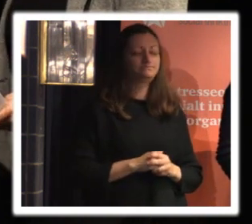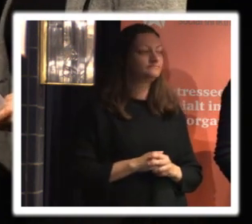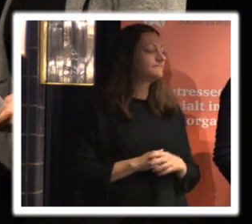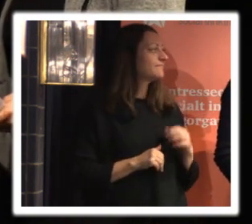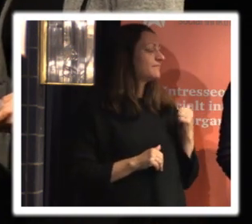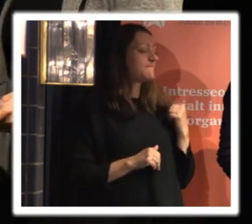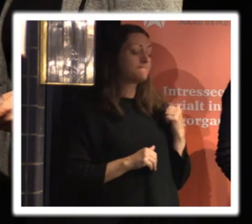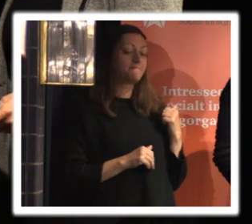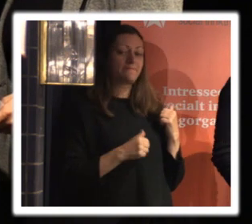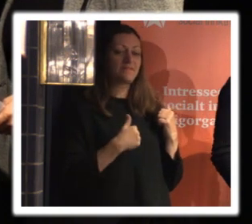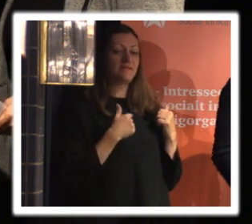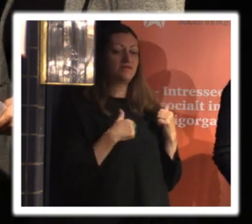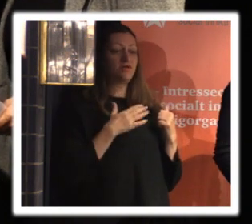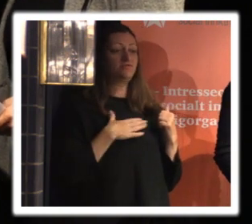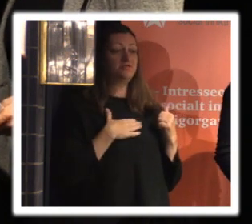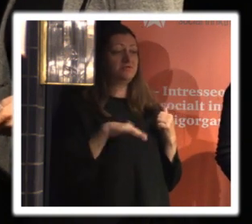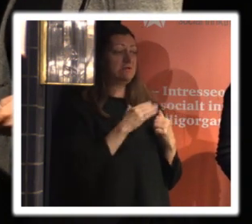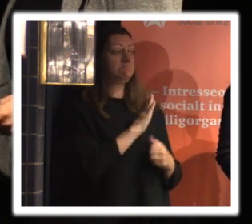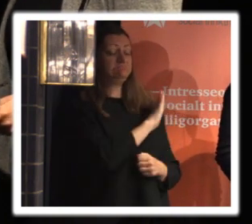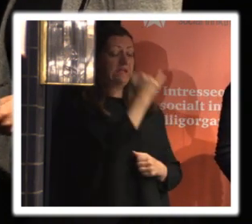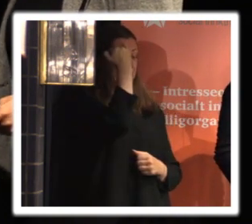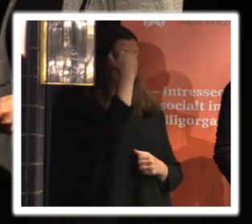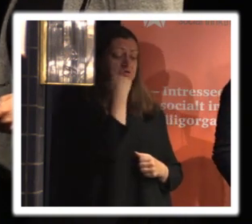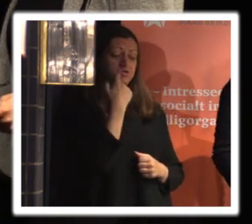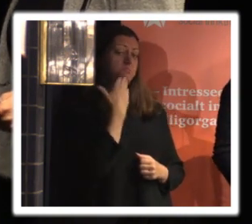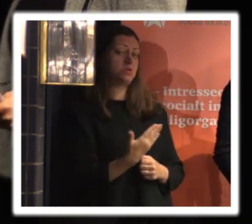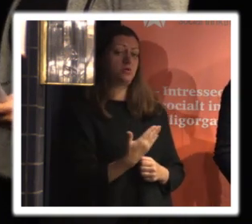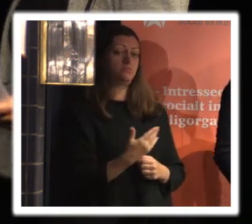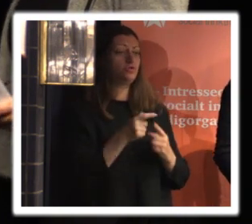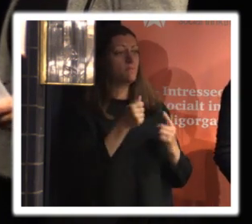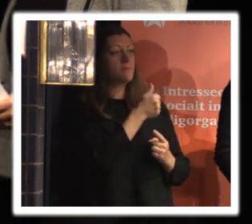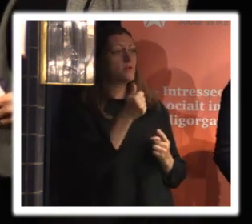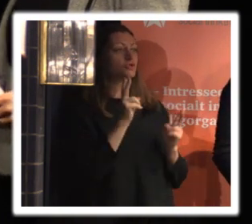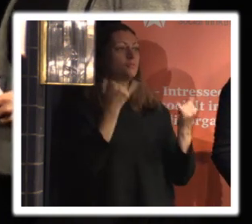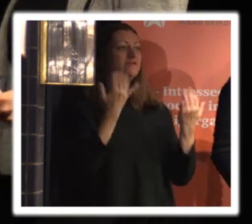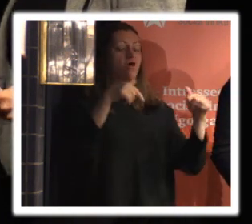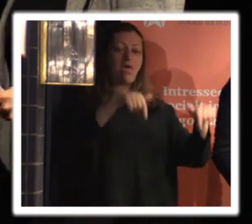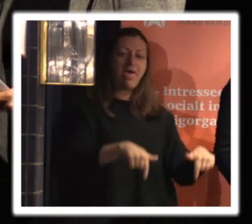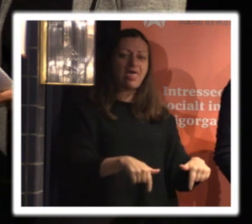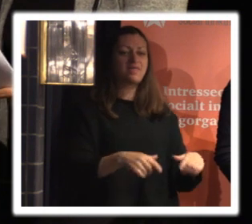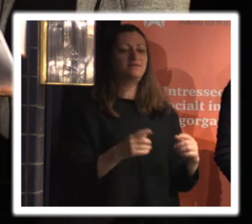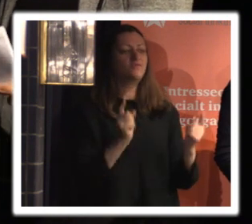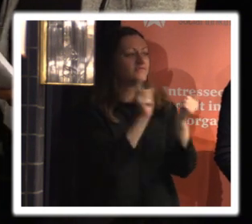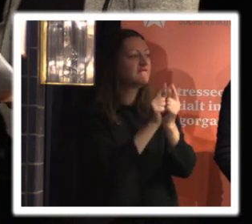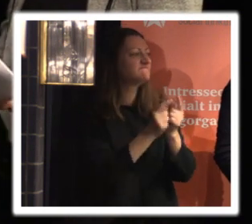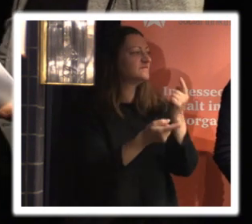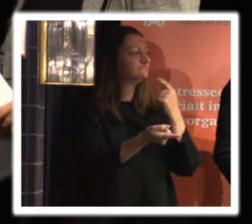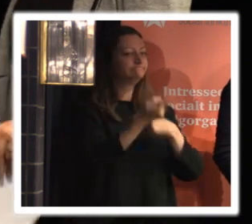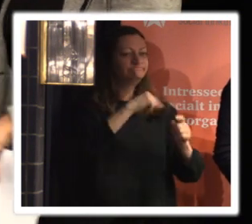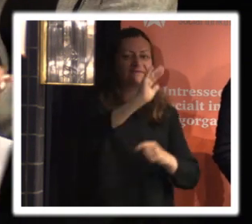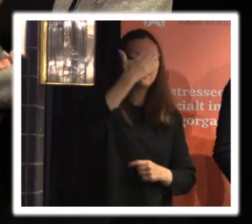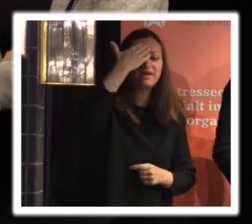jag tycker alla idéer här låter verkligen det är toppen att bara samla så här och liksom utbyta erfarenheter är ju